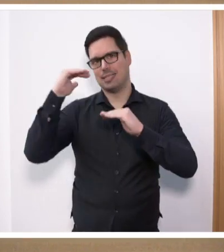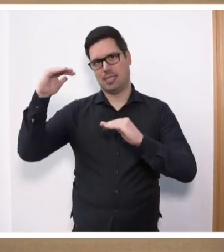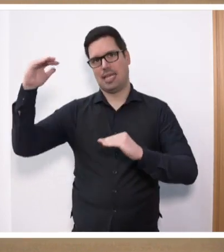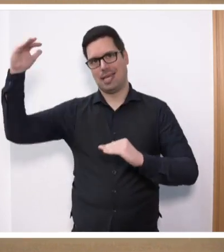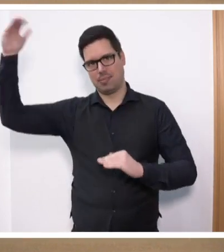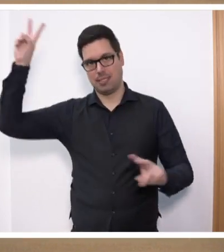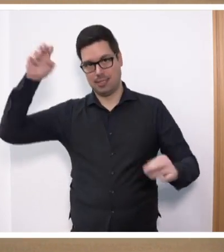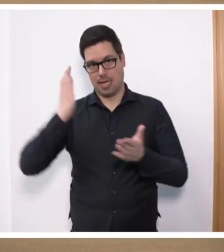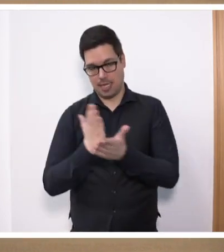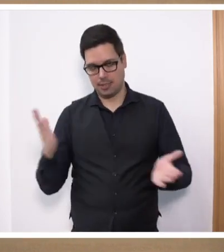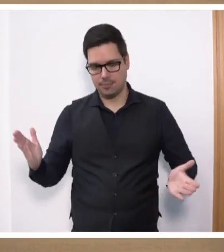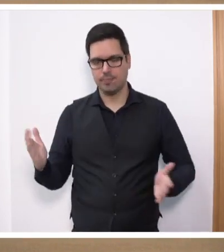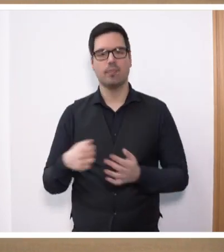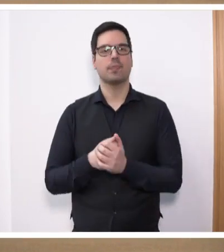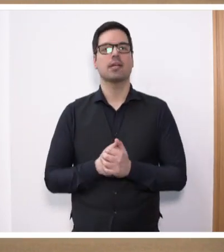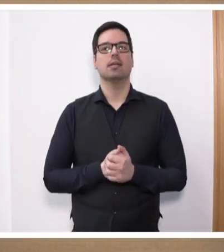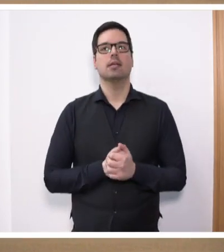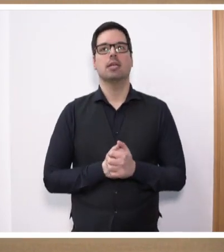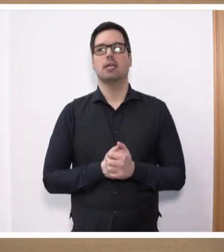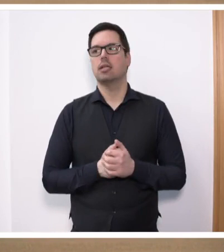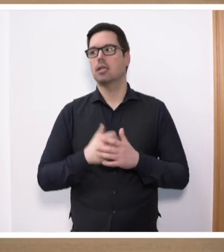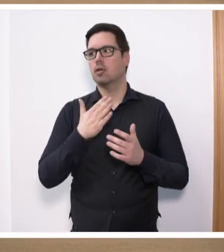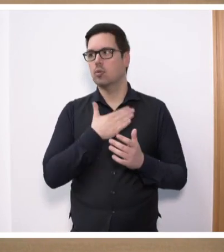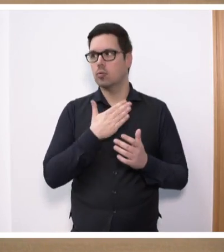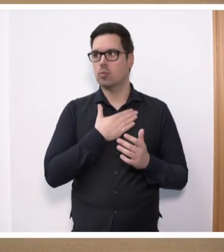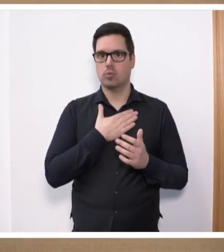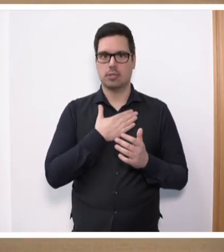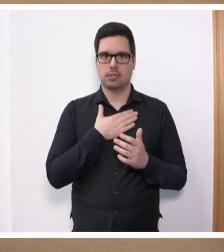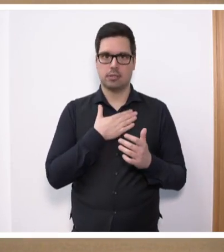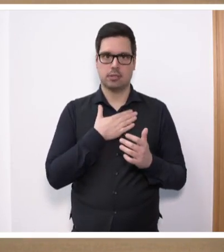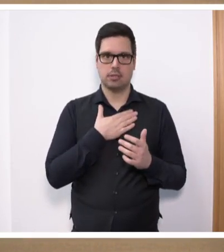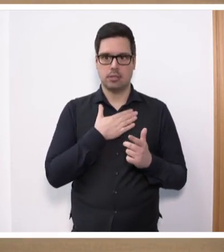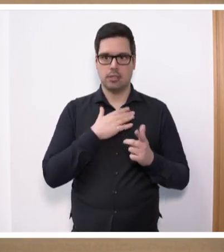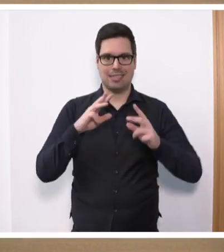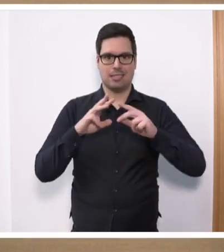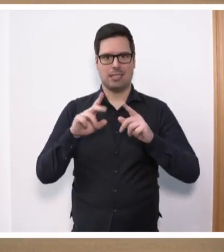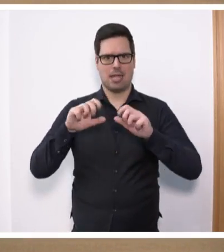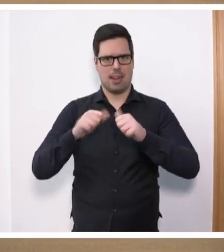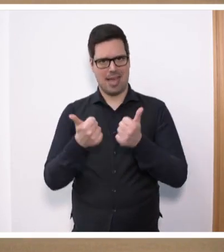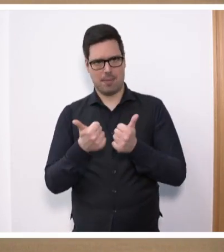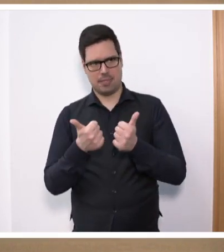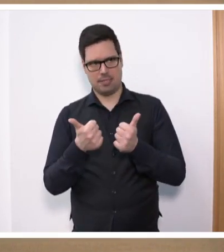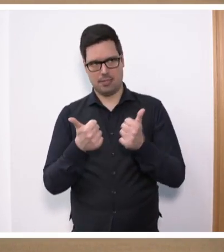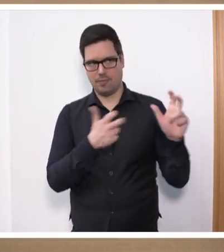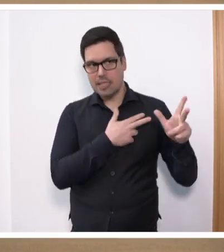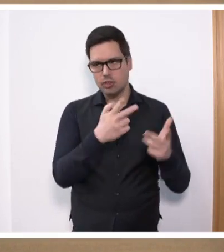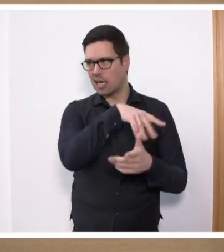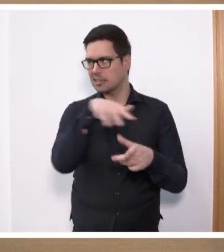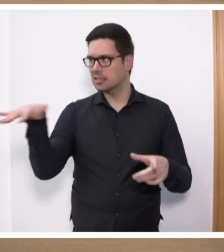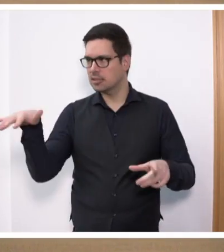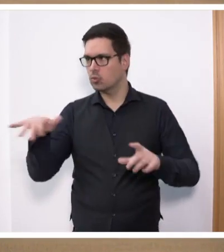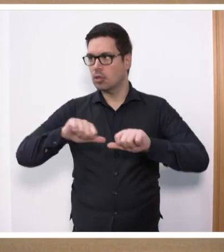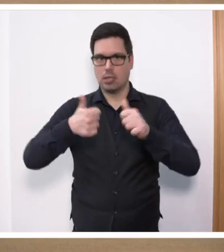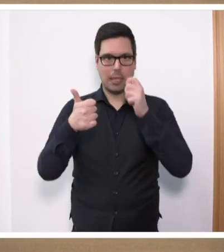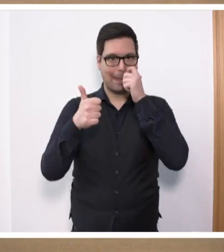Zitat Ende, gibt. Diese Behauptung geht nach unserer Auffassung aber an der Lebenswirklichkeit der Menschen und an den gelebten